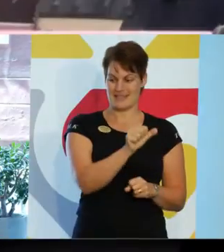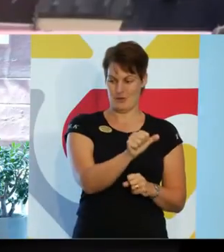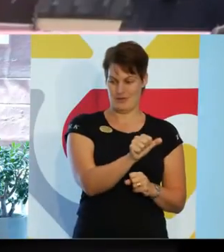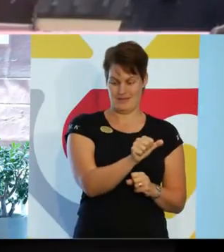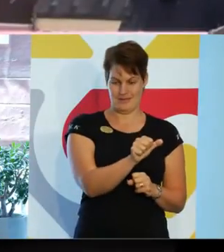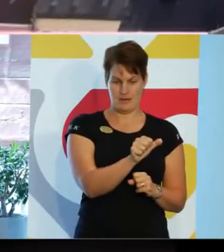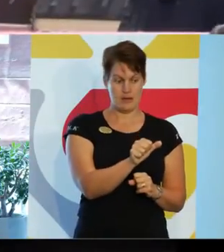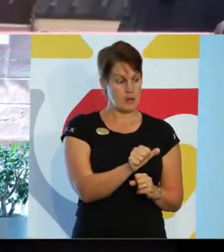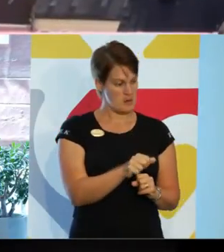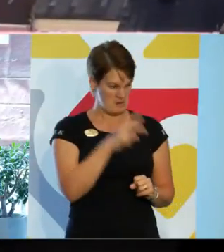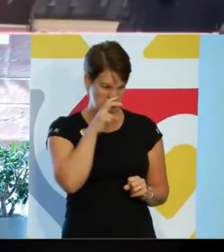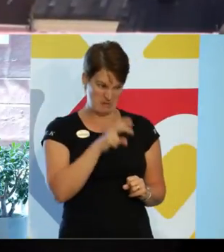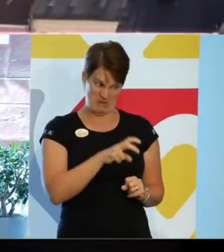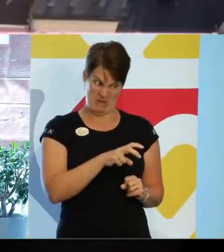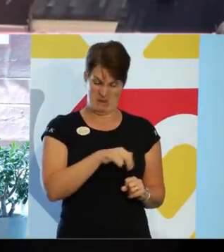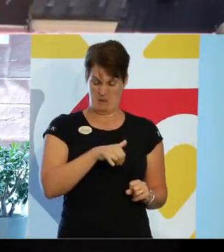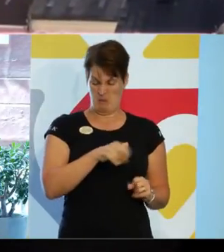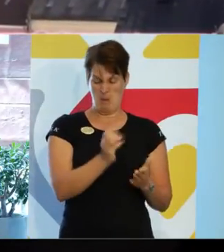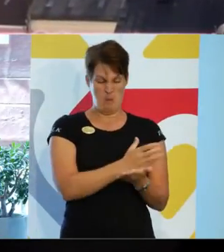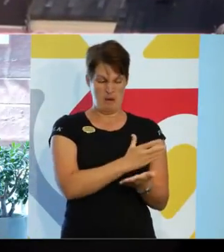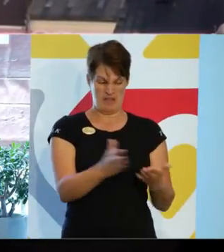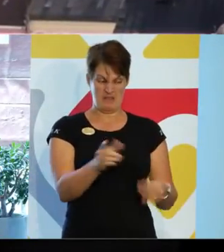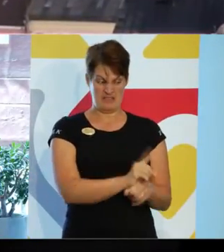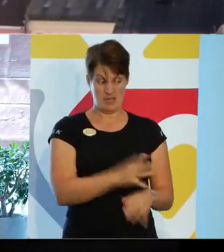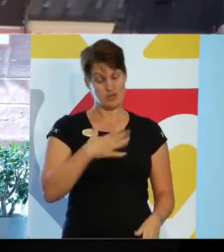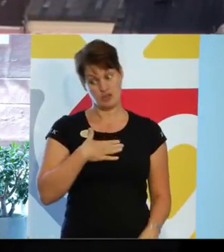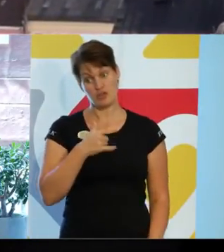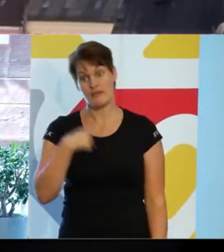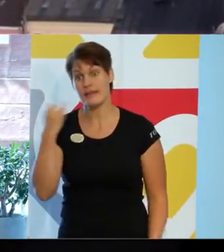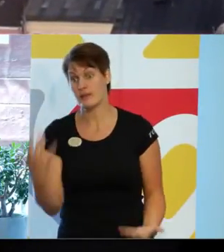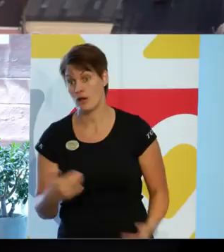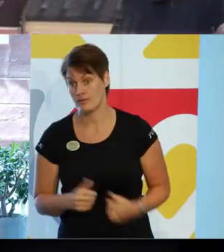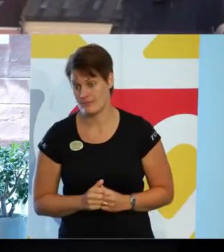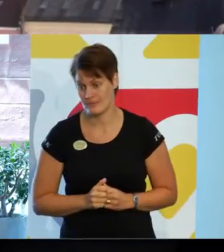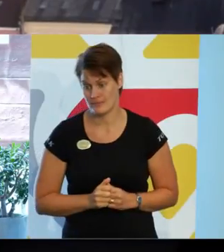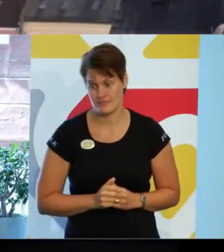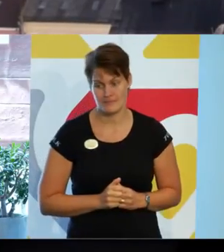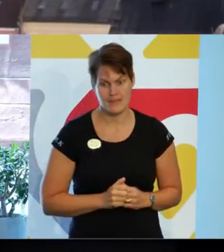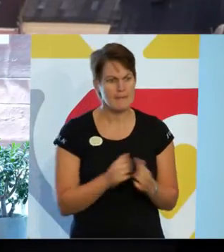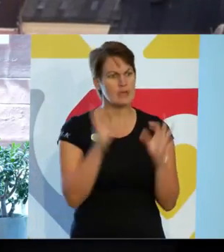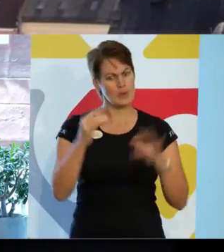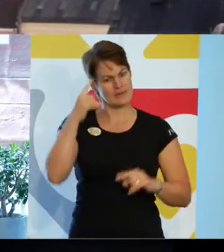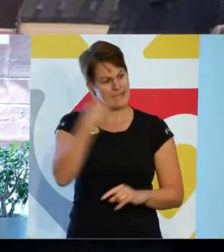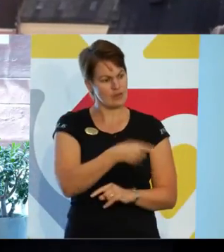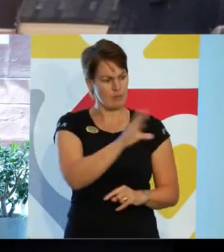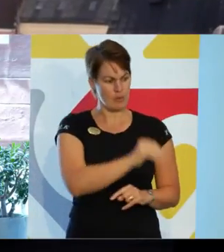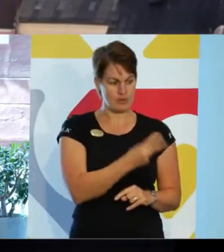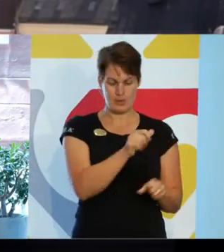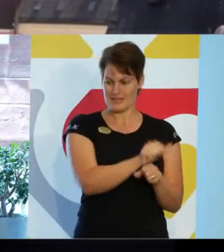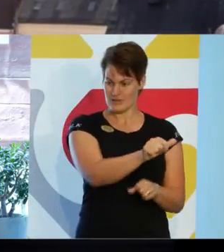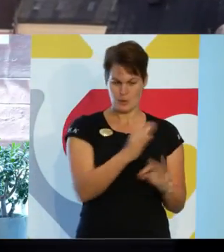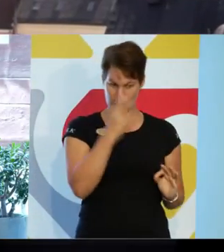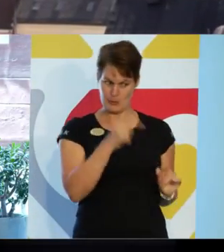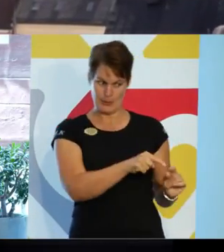En till synes klumpig och orättvist tid kan vi tänka idag. Men hur tänkte jag ändå? Hur såg det